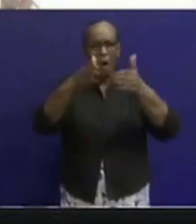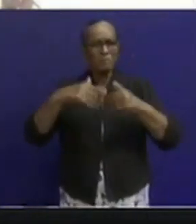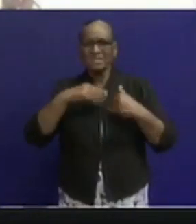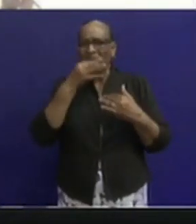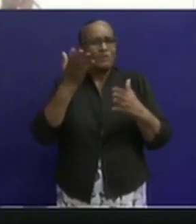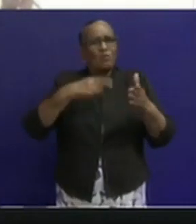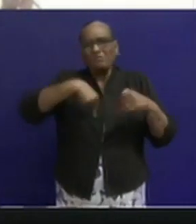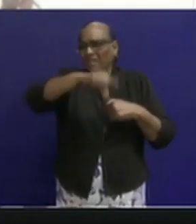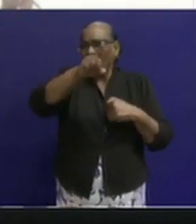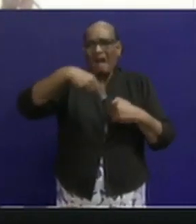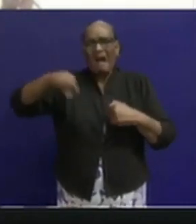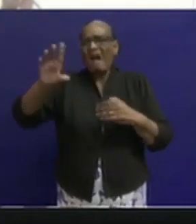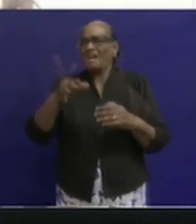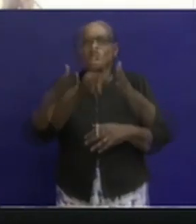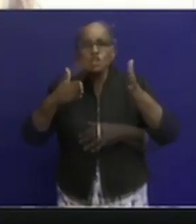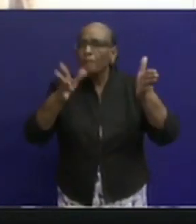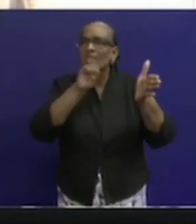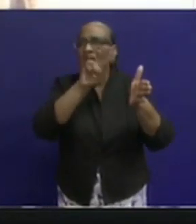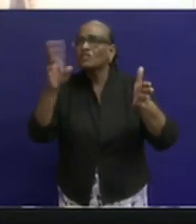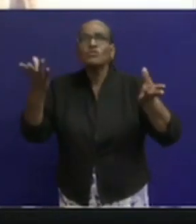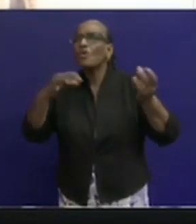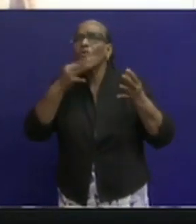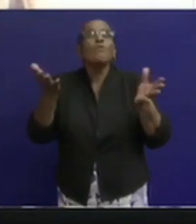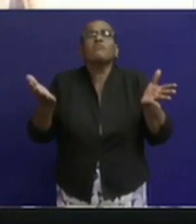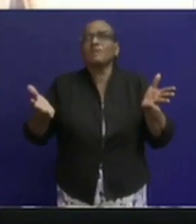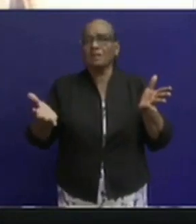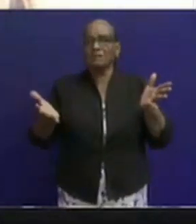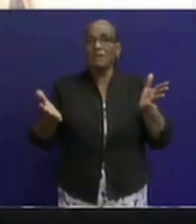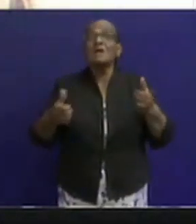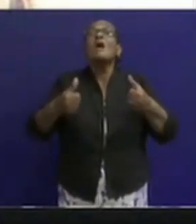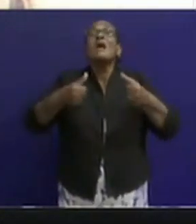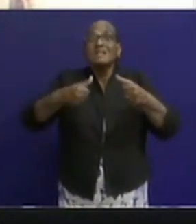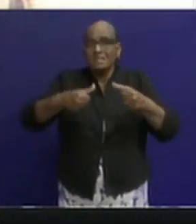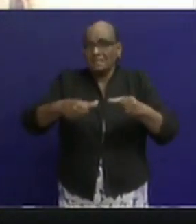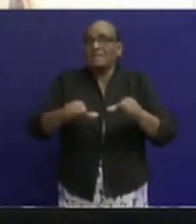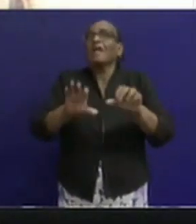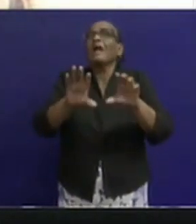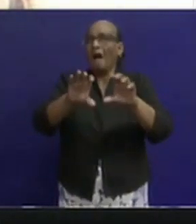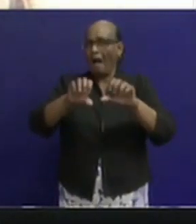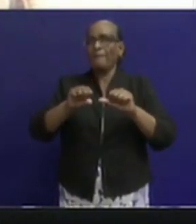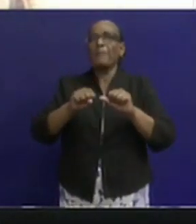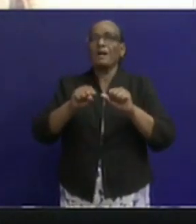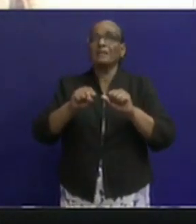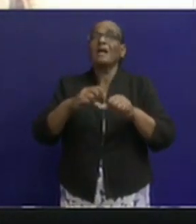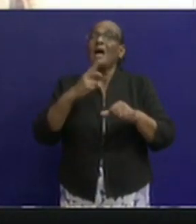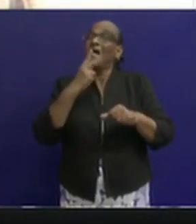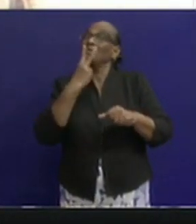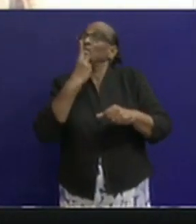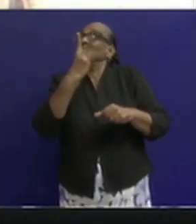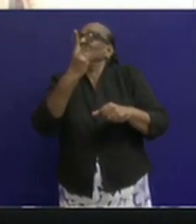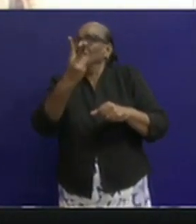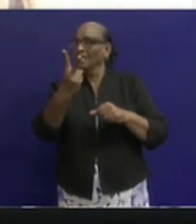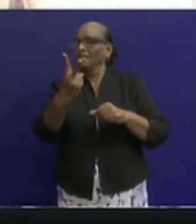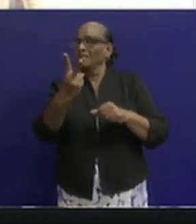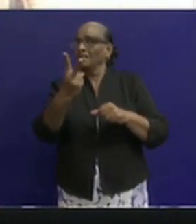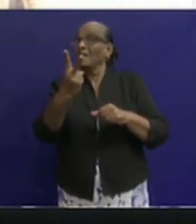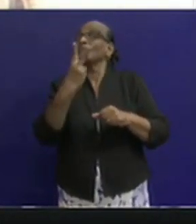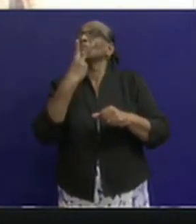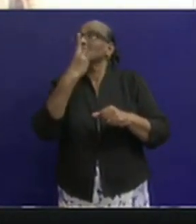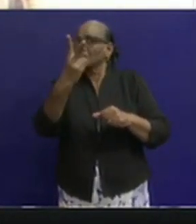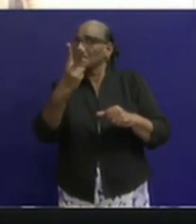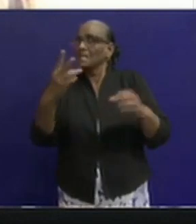het niet moet. Blijft u thuis. Wij gaan strenger op gaan treden als wij merken dat wij